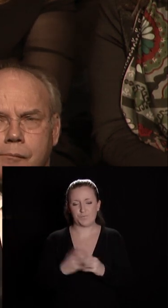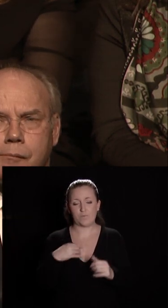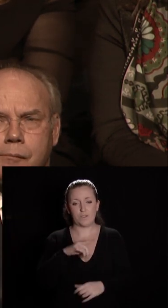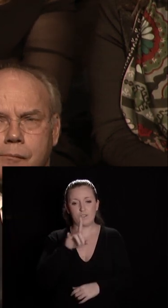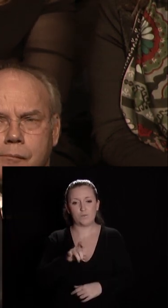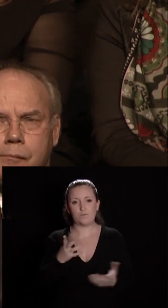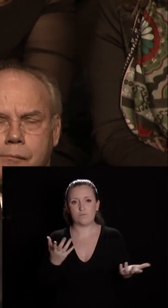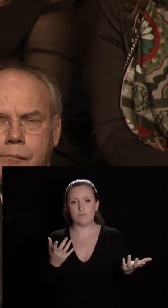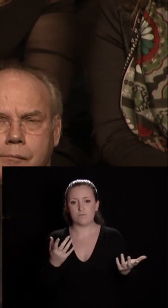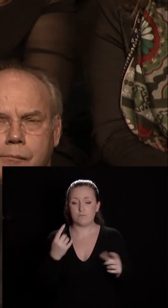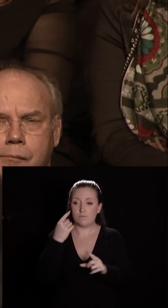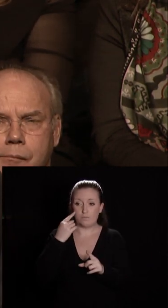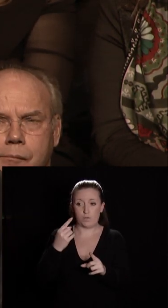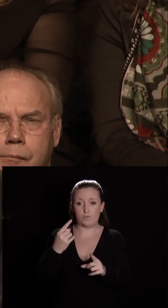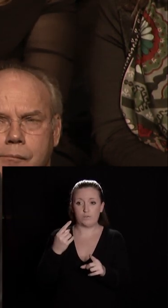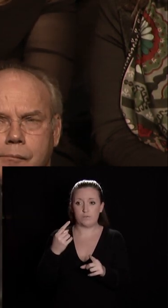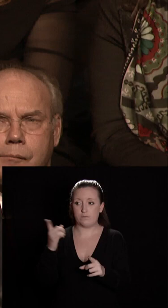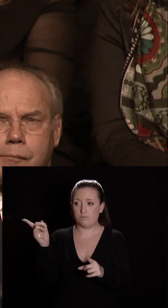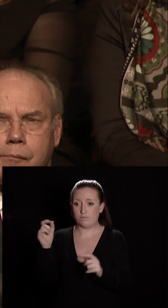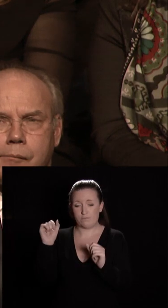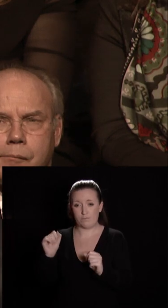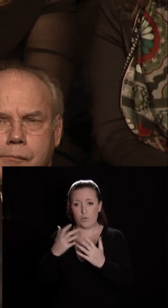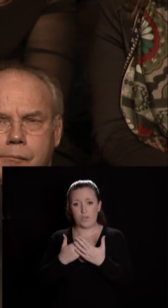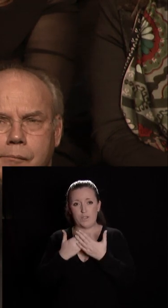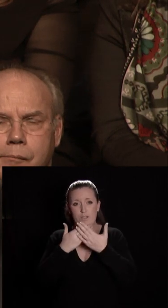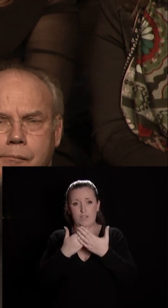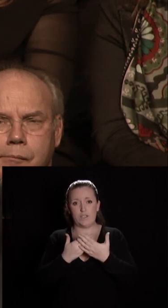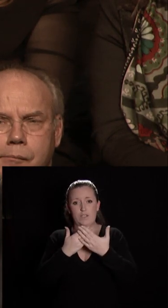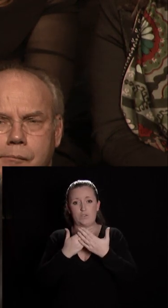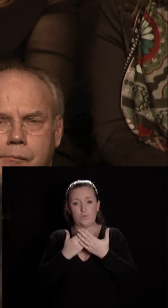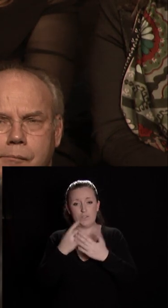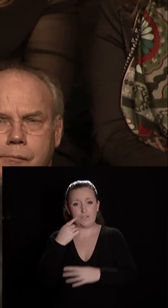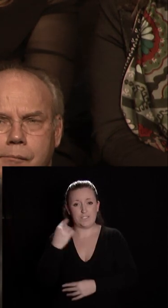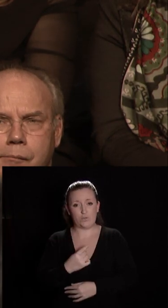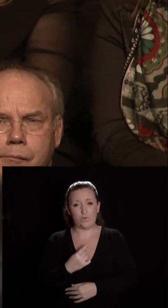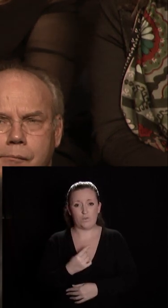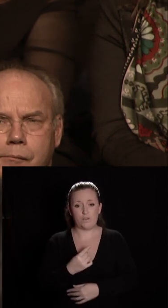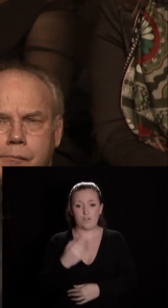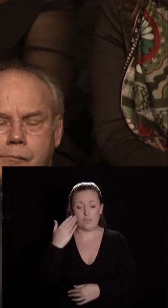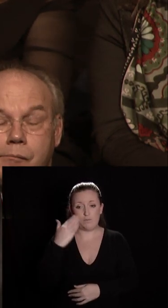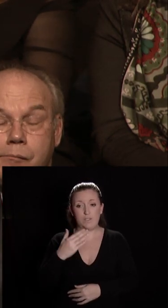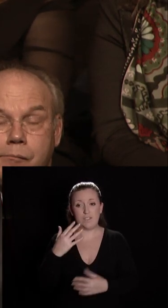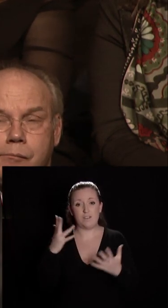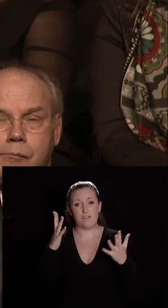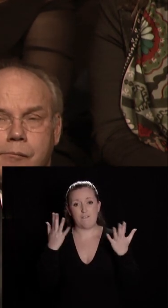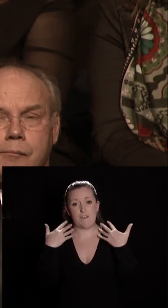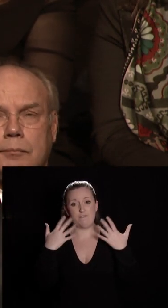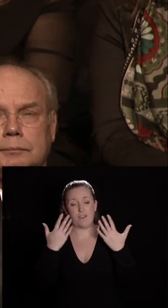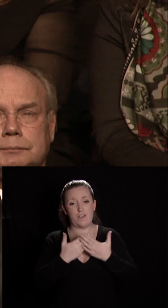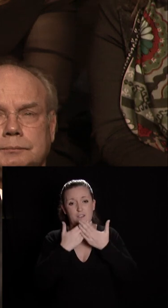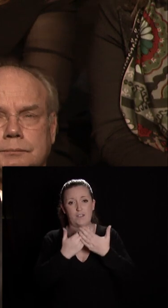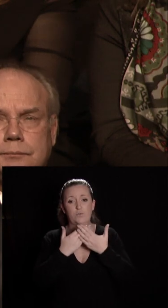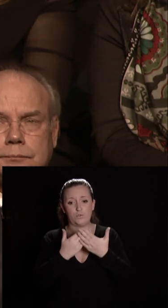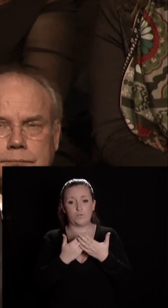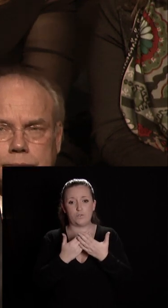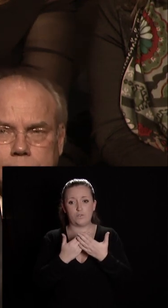croyez-vous croyez-vous qu'ils auraient pu étudier à Dijon si les frais d'études avaient à l'époque été portés au niveau où l'on